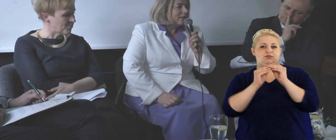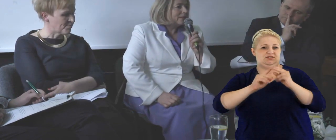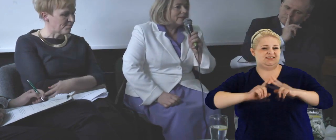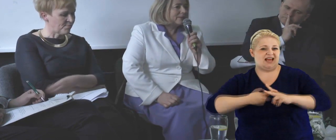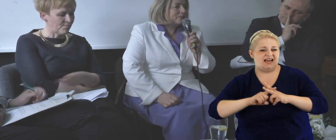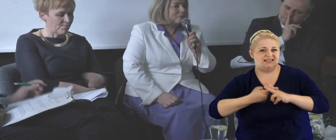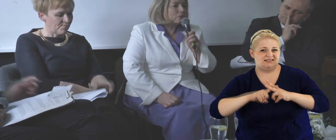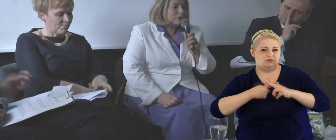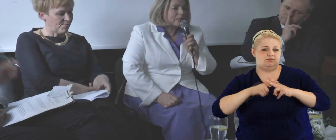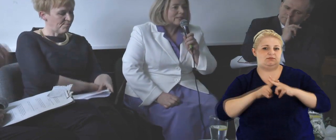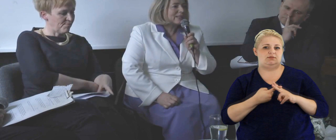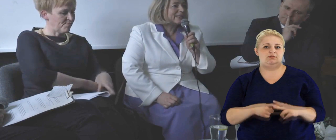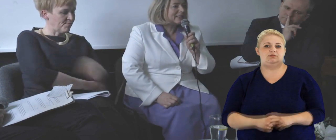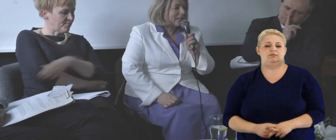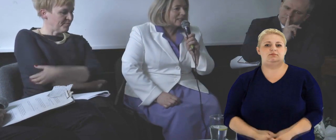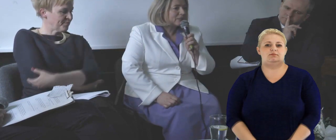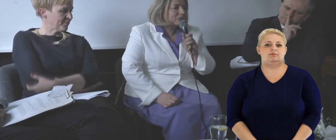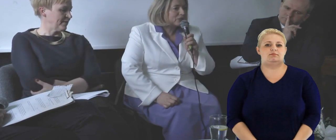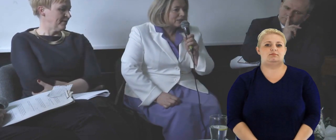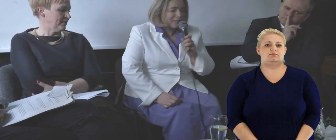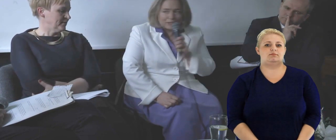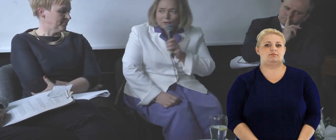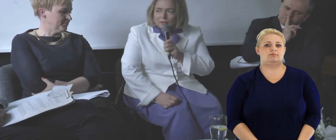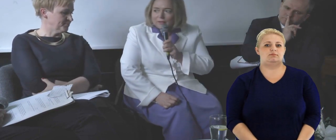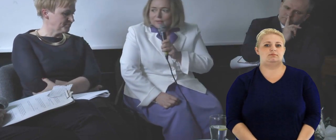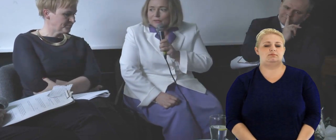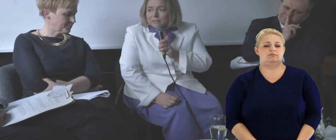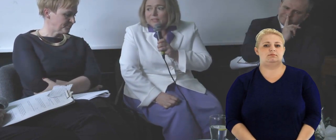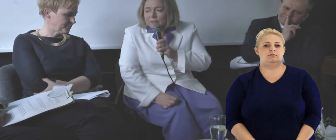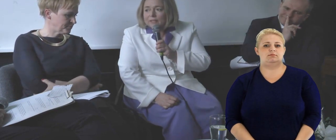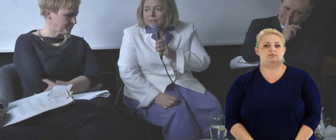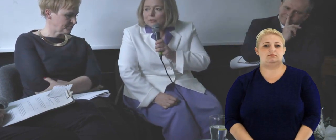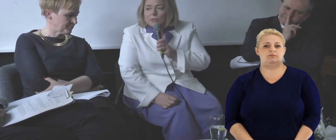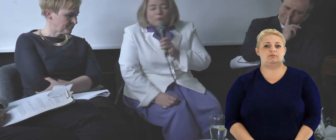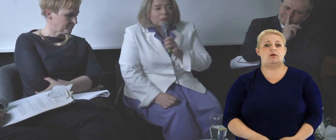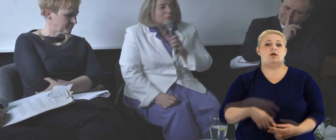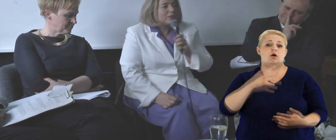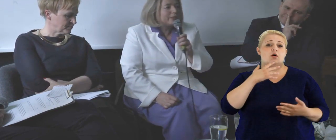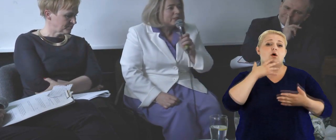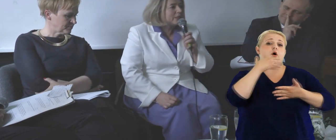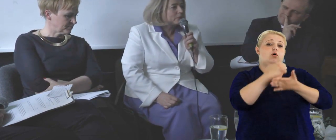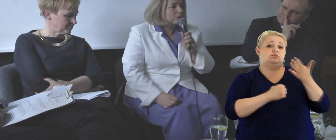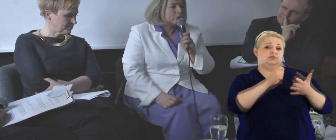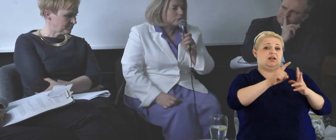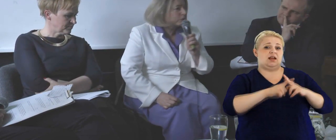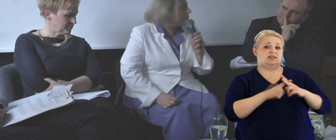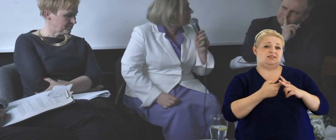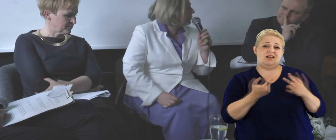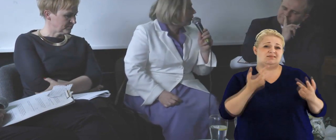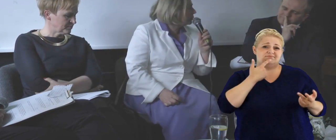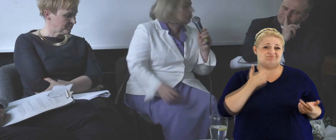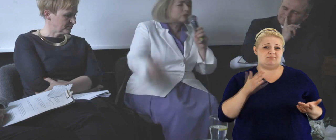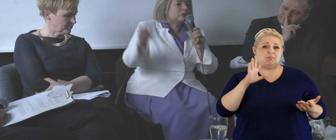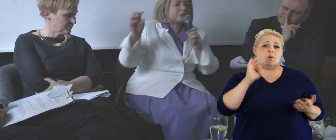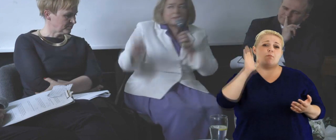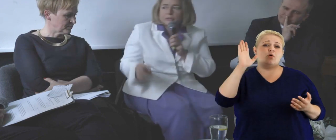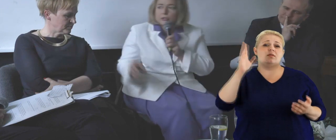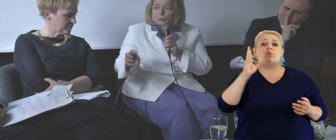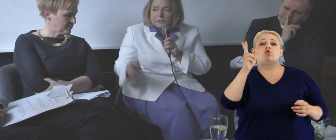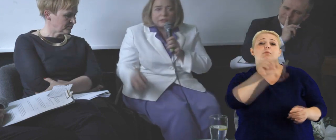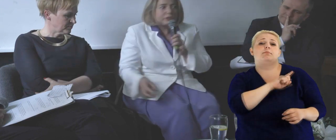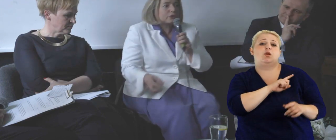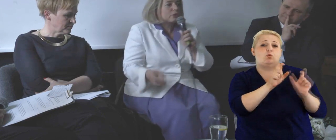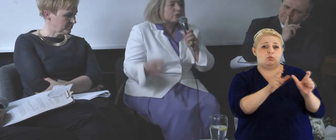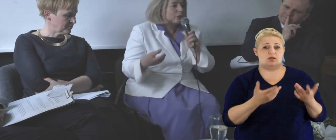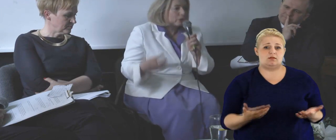no to pożytek z rejestracji wszystkiego, no jest niewielki, bo tego potem nikt nie zmonitoruje, bo to nie chodzi o to, żeby tam